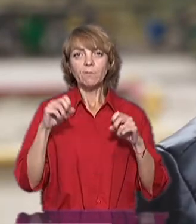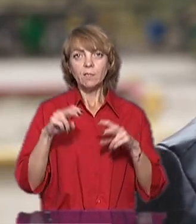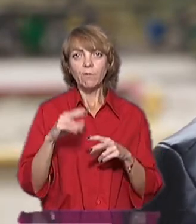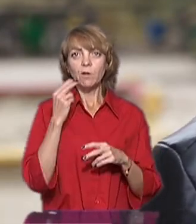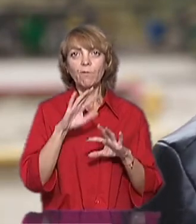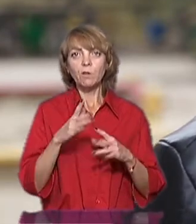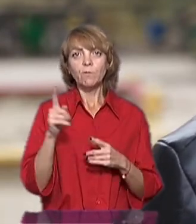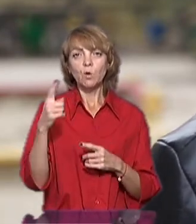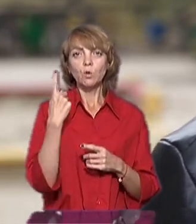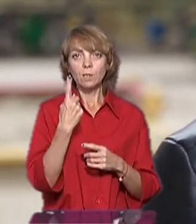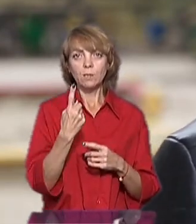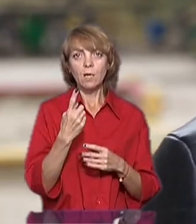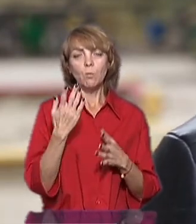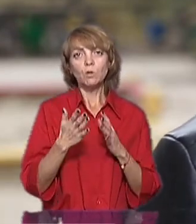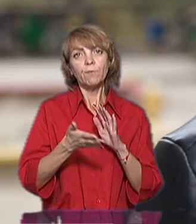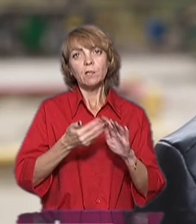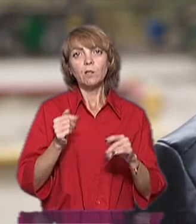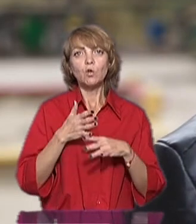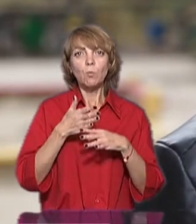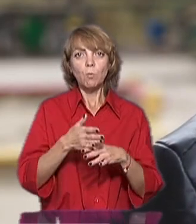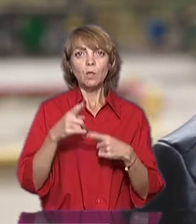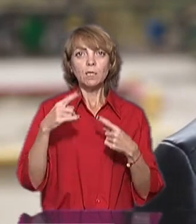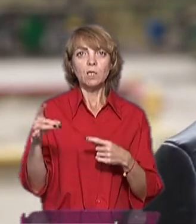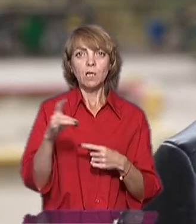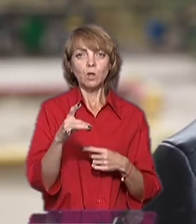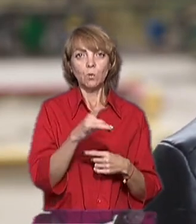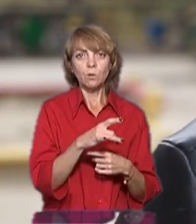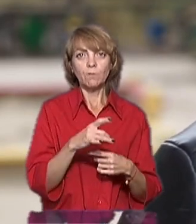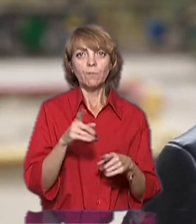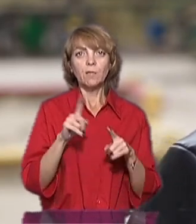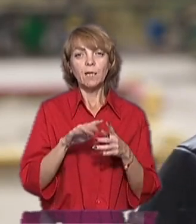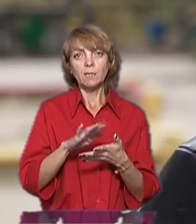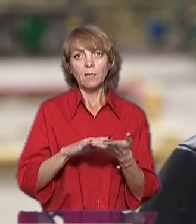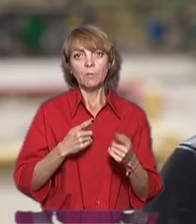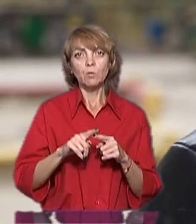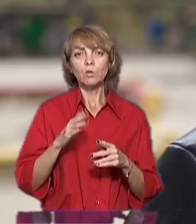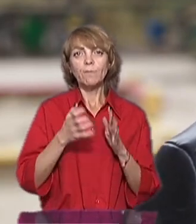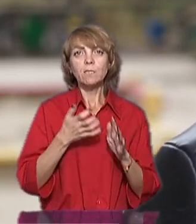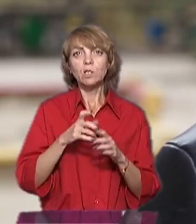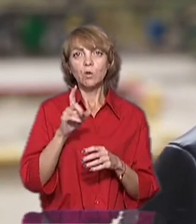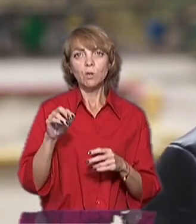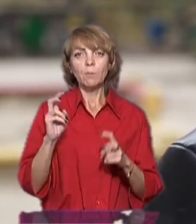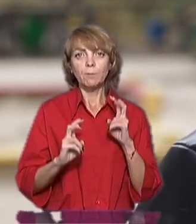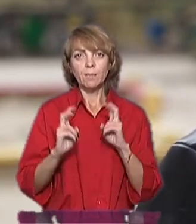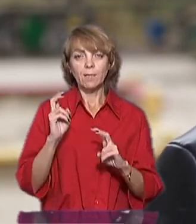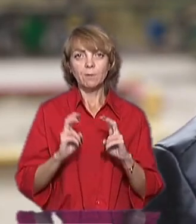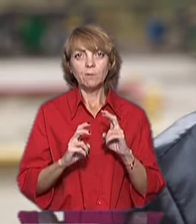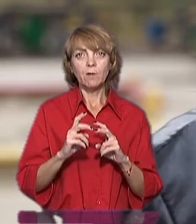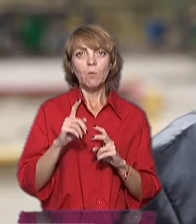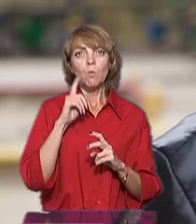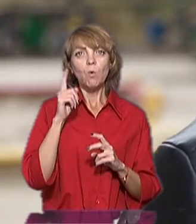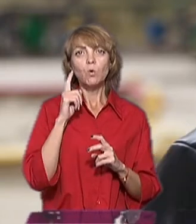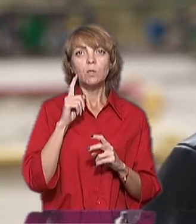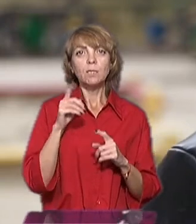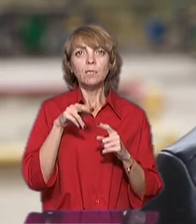кращому випадку він один, або ж викликають на допомогу з інших районів, і так далі, тому що не вистачає людей на підприємстві. Молодь